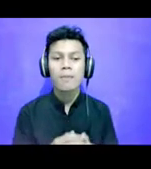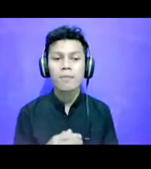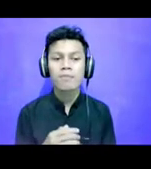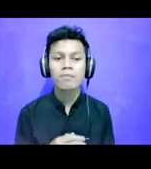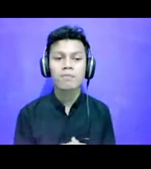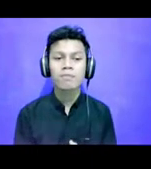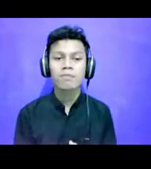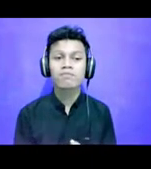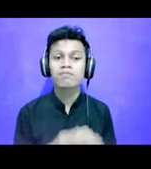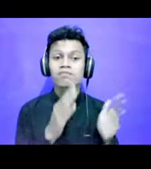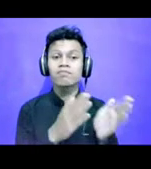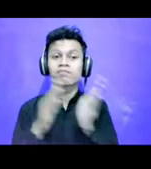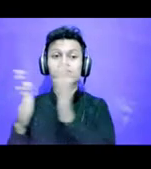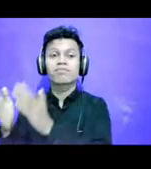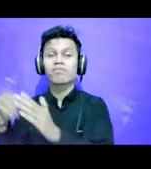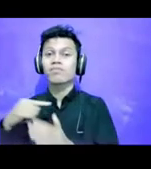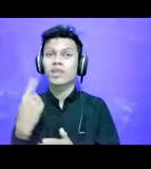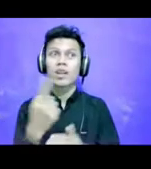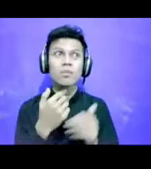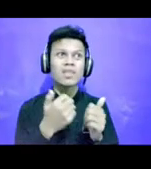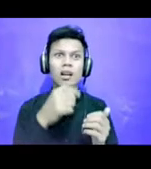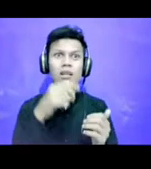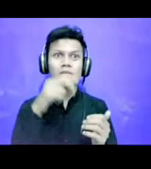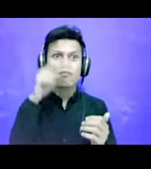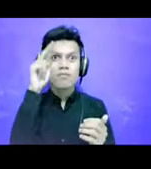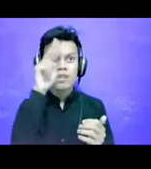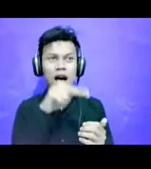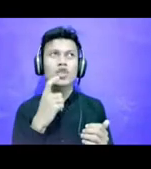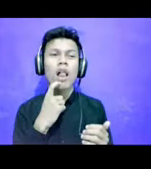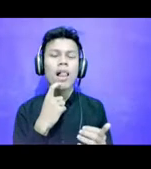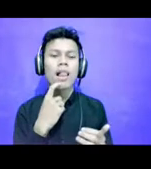Terus kemudian kita juga bisa melihat soal